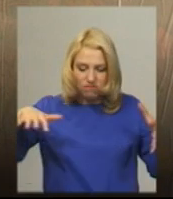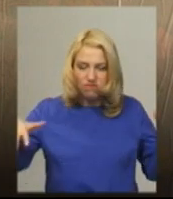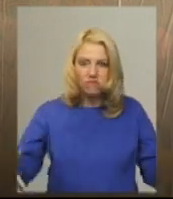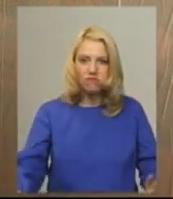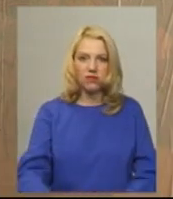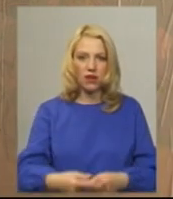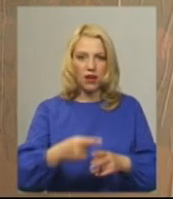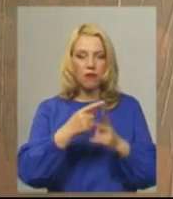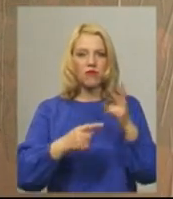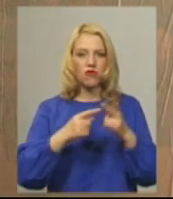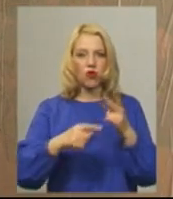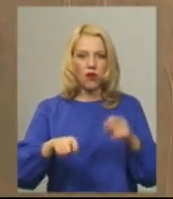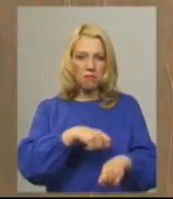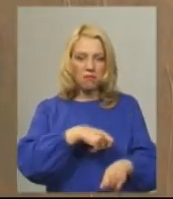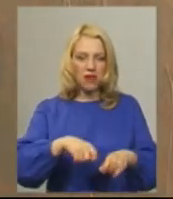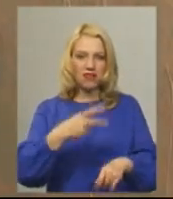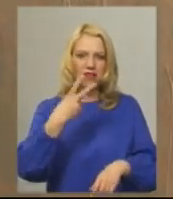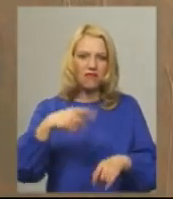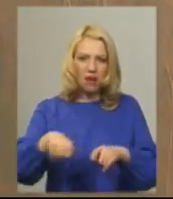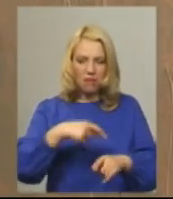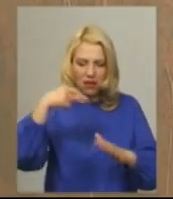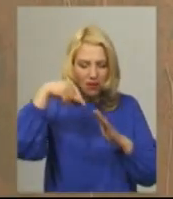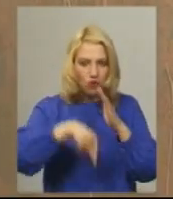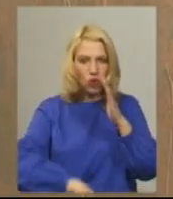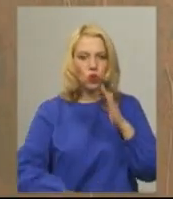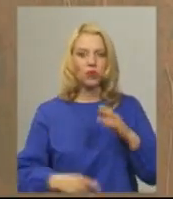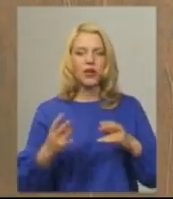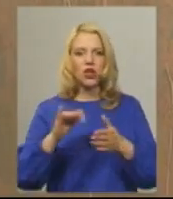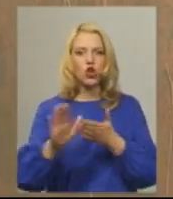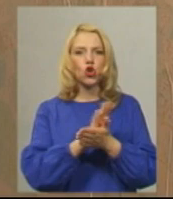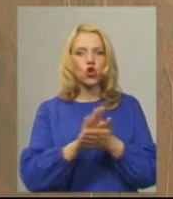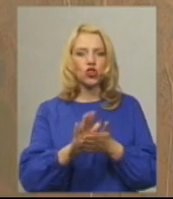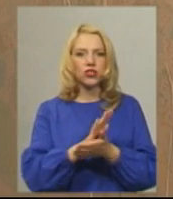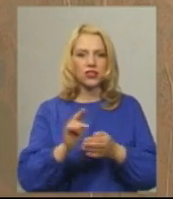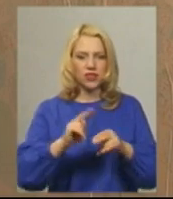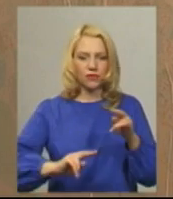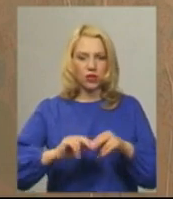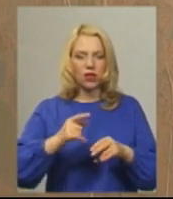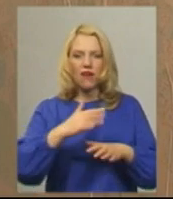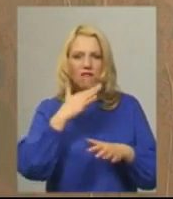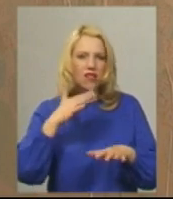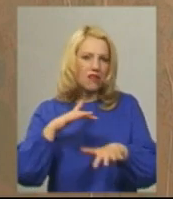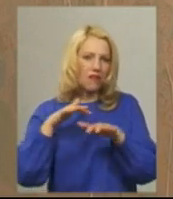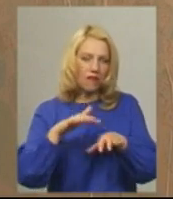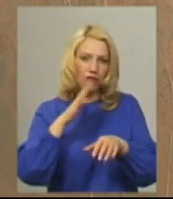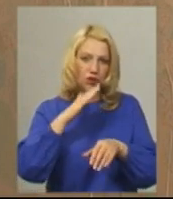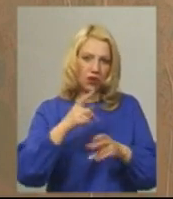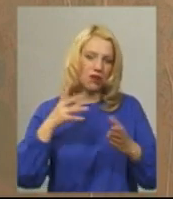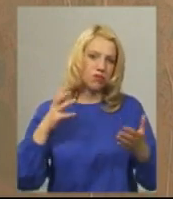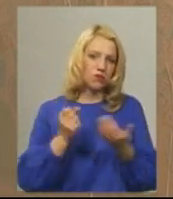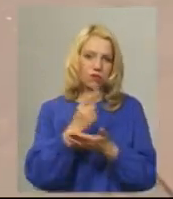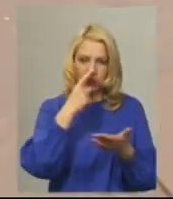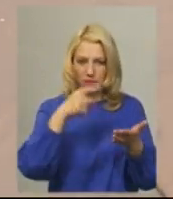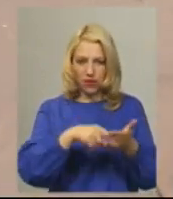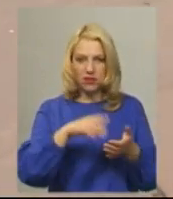півтора метр, для того, щоб всі ці води сприйняти, потрібно і будувати очисні споруди, тому що дуже великий поток води йде, несе на муле, і все це попадає в